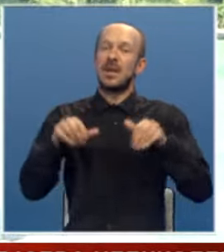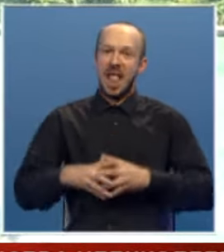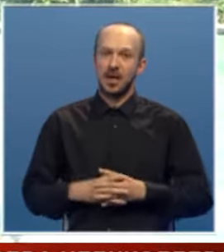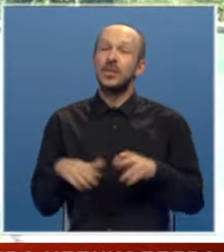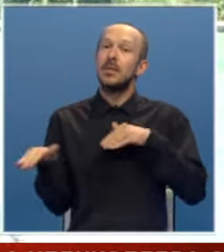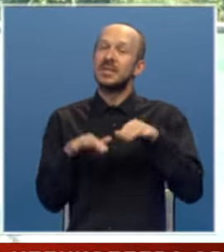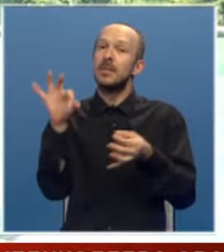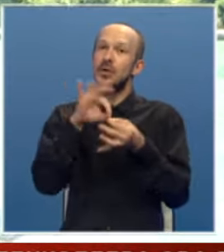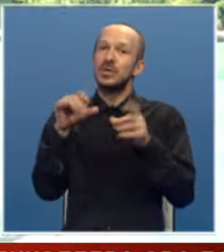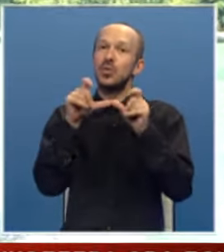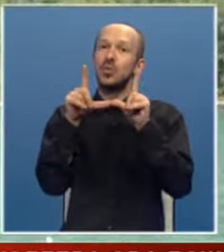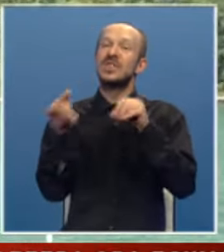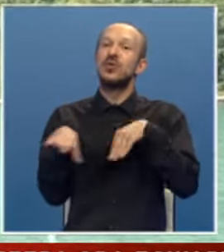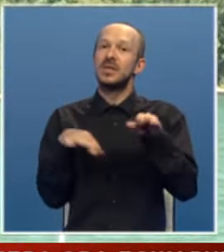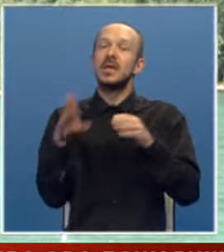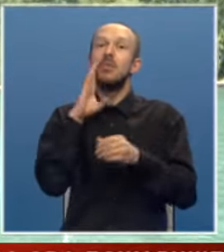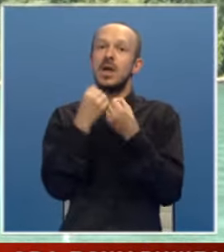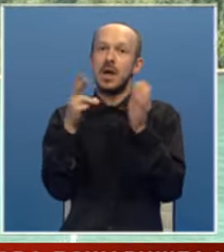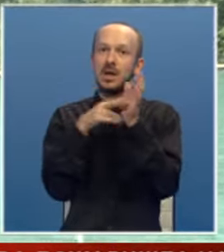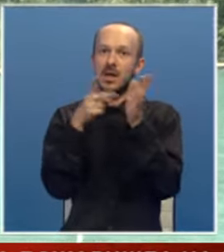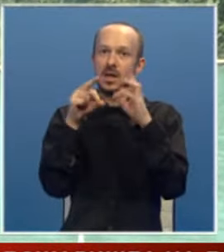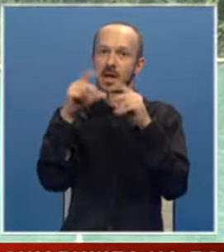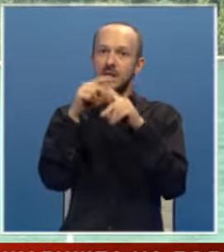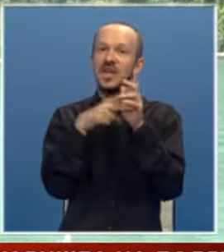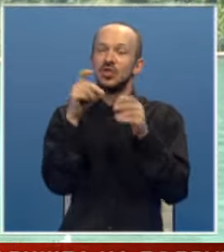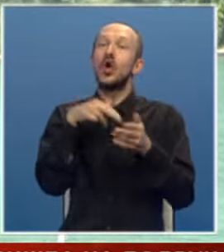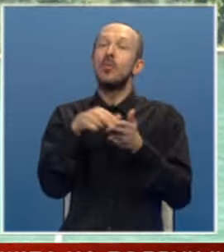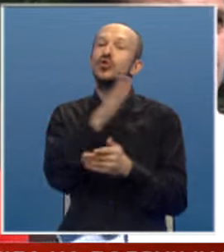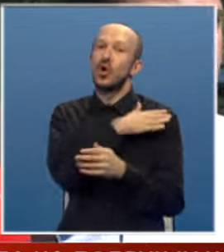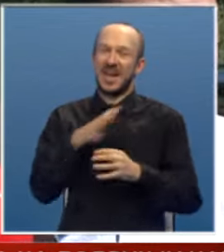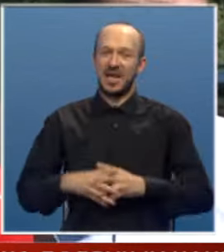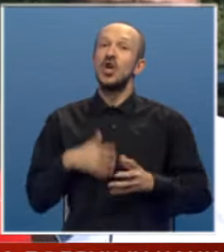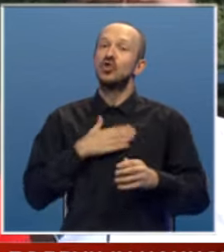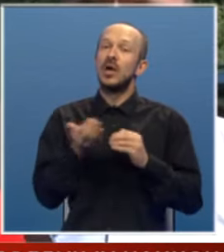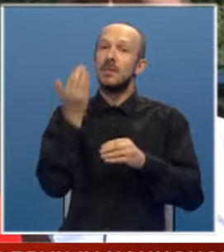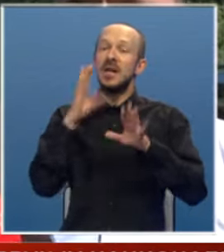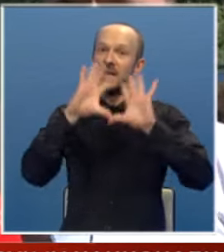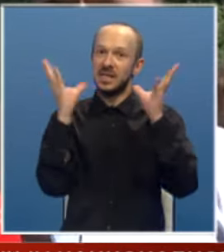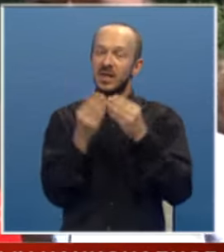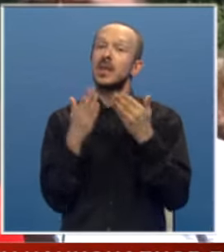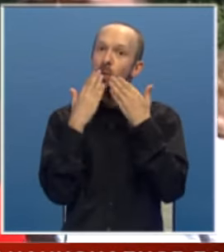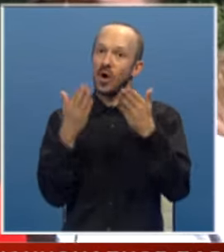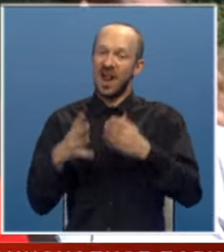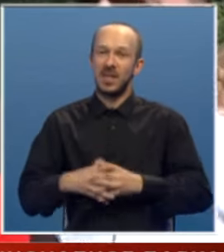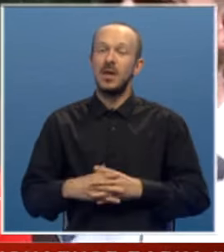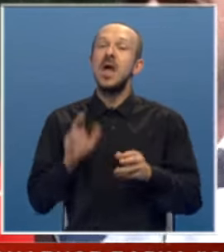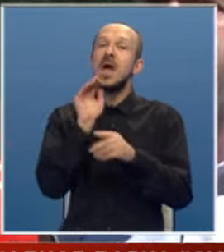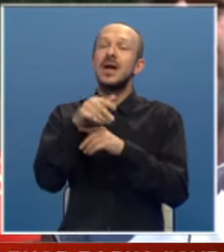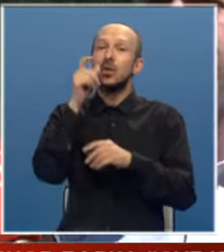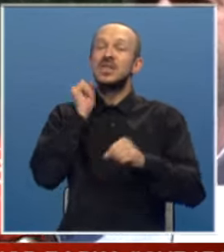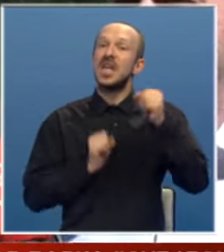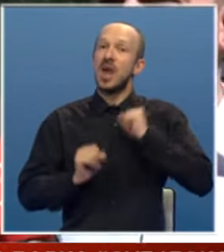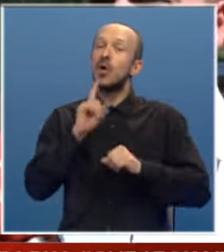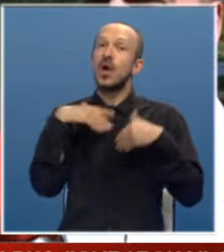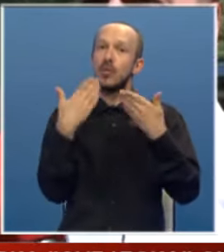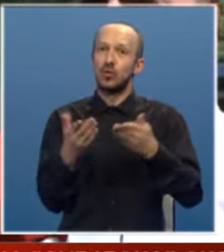I ministar bezvijednosti u savjetu ministara BIH, Nenad Nešić, obišao je teren. Želim prije svega da pohvalim nadljudske napore